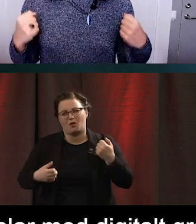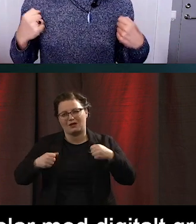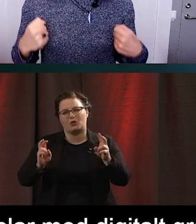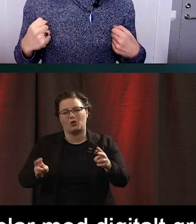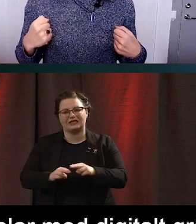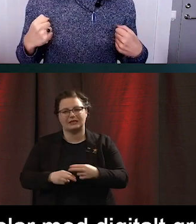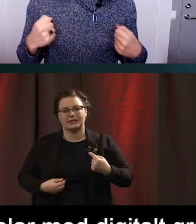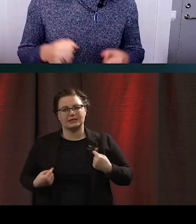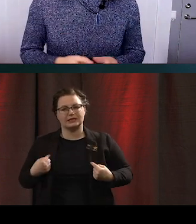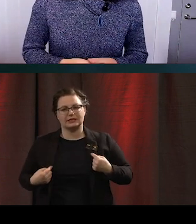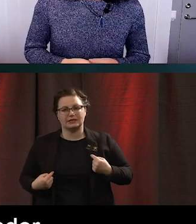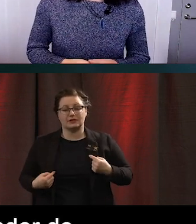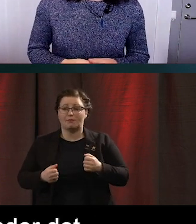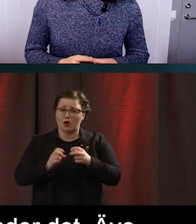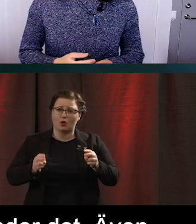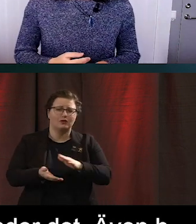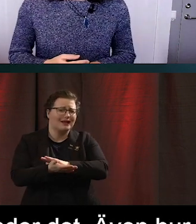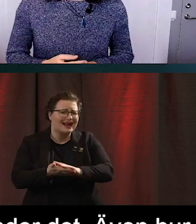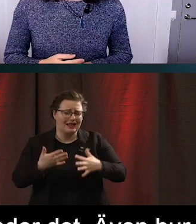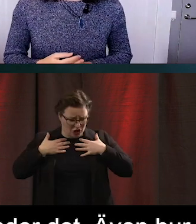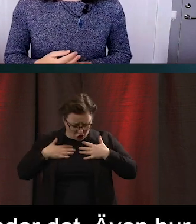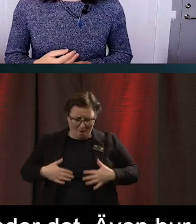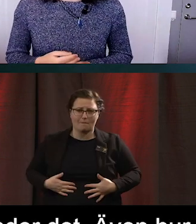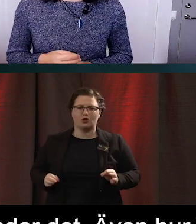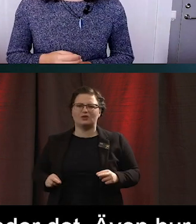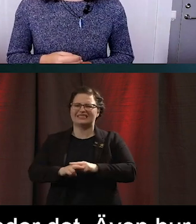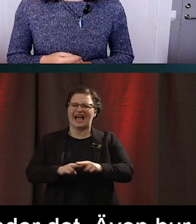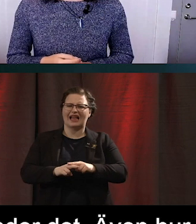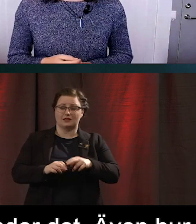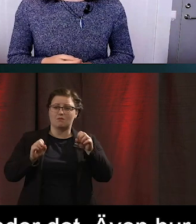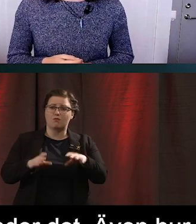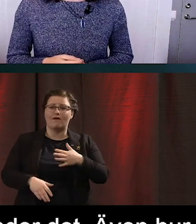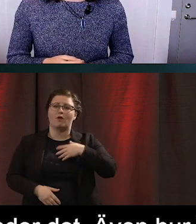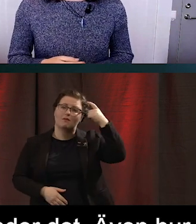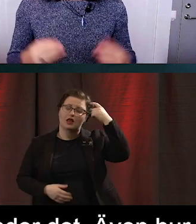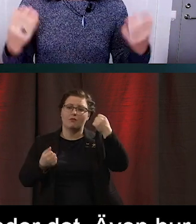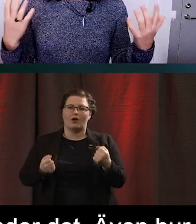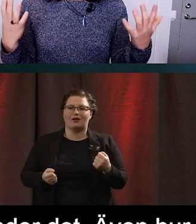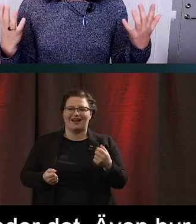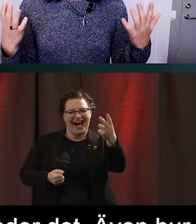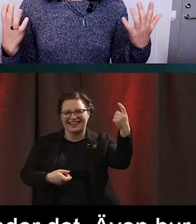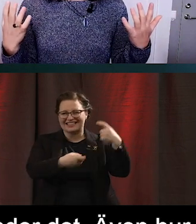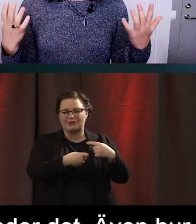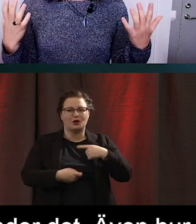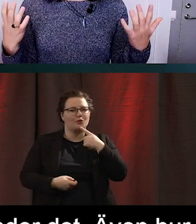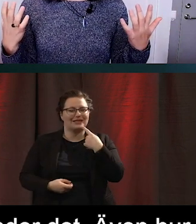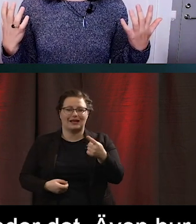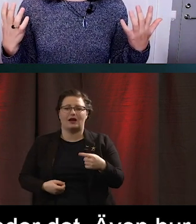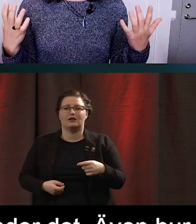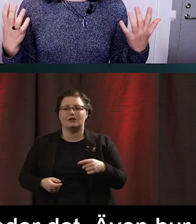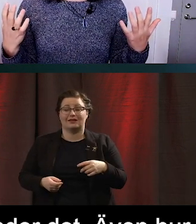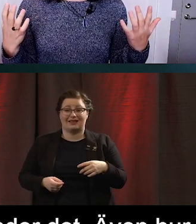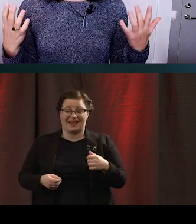Och även hur kroppen känns kan påverka vår mentala börda. Jag brukar i andra sammanhang säga att man kan aldrig ta av sig ett par